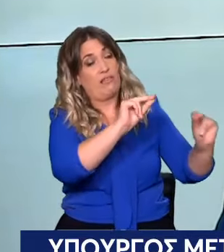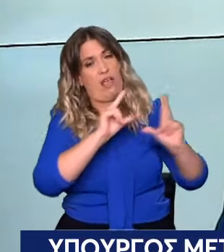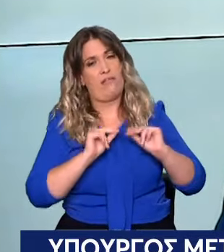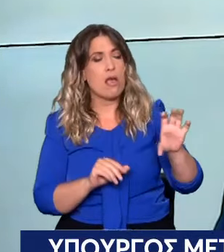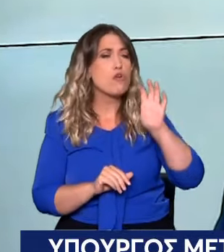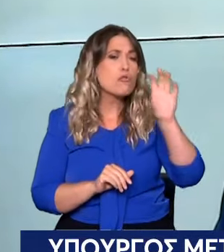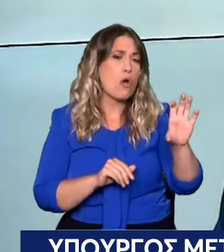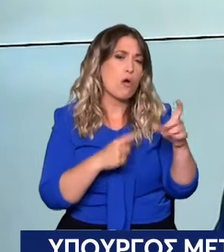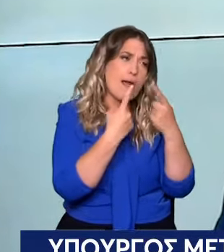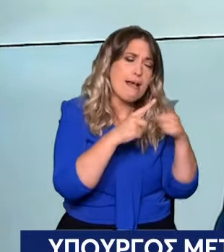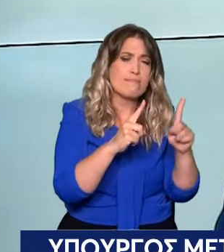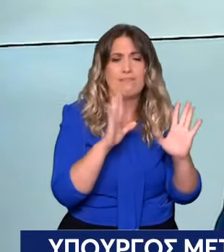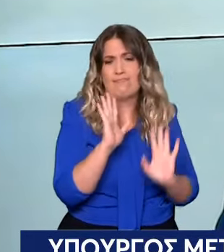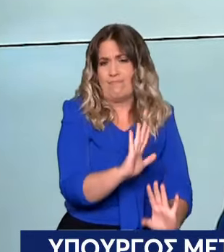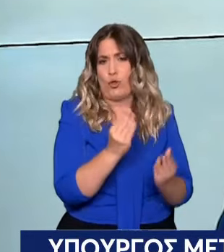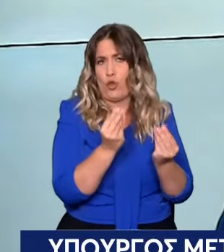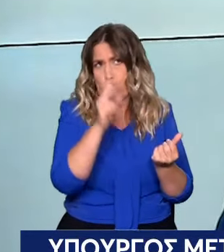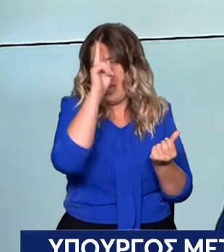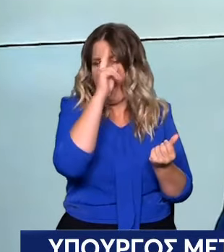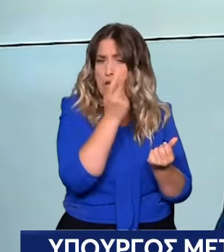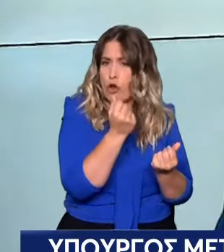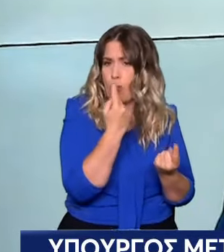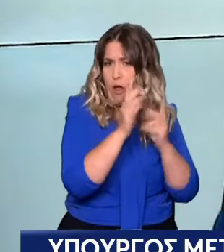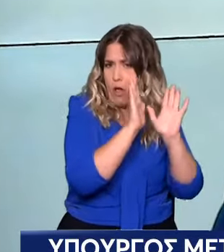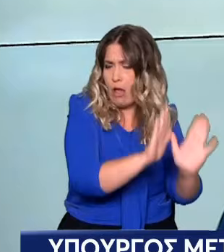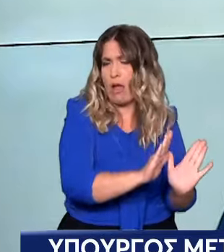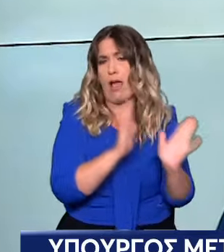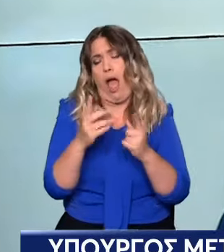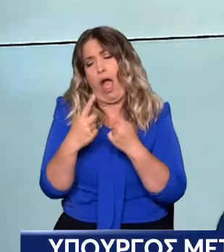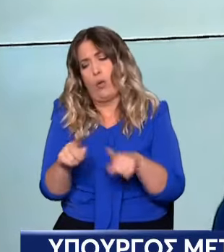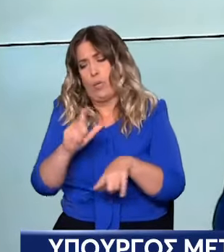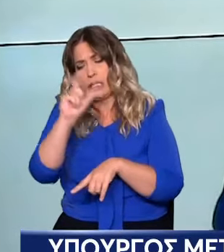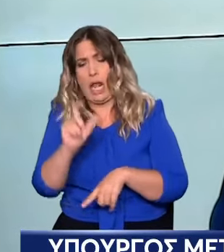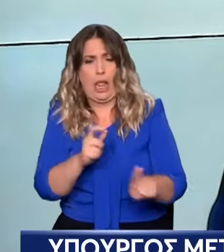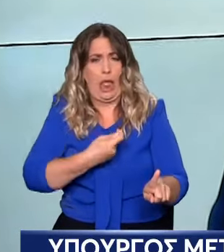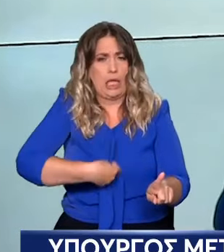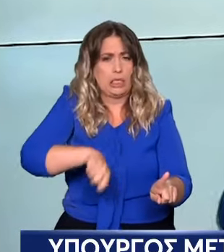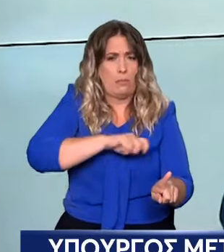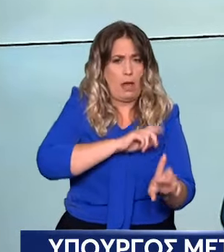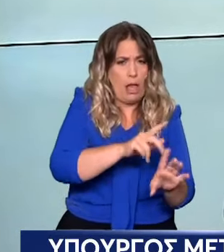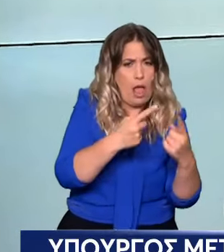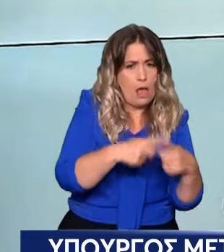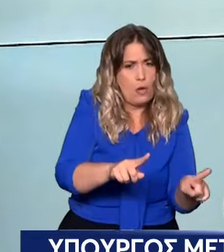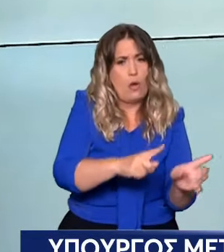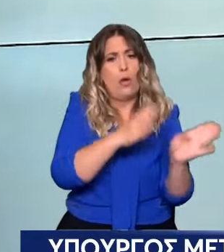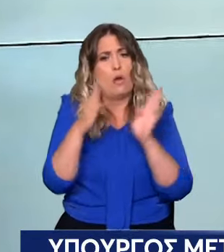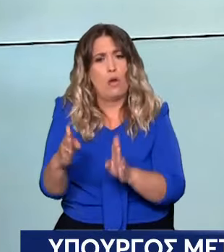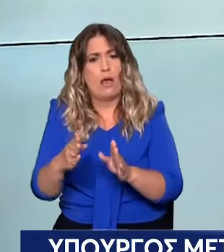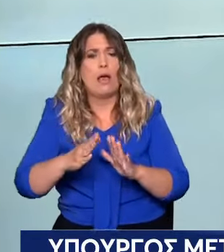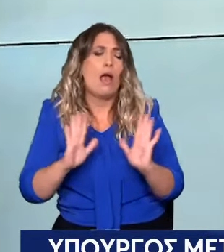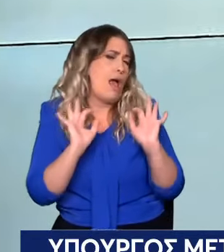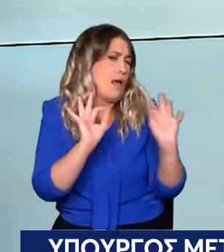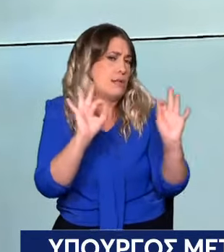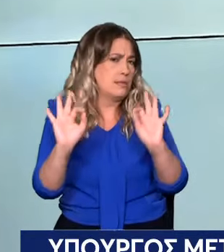περιβατολογικό στη Γερμανία. Αλλού είναι το καταναστευτικό όπως είναι στη Γαλλία. Αλλού είναι το μεταναστευτικό. Έτσι.